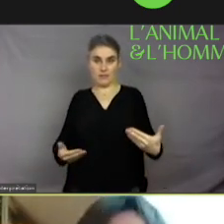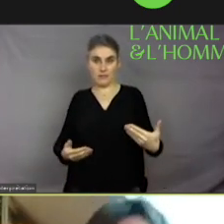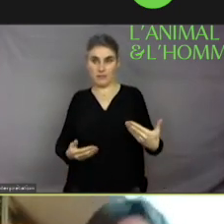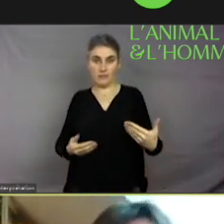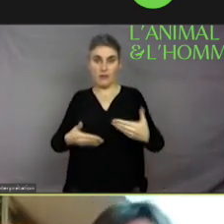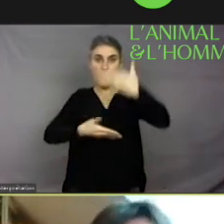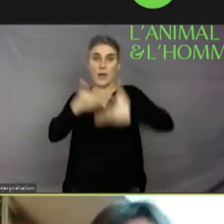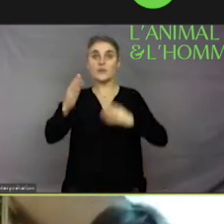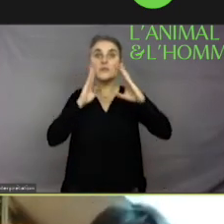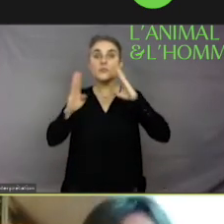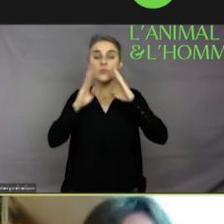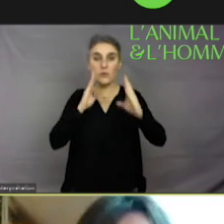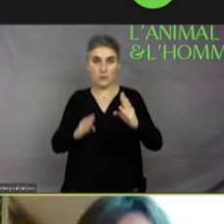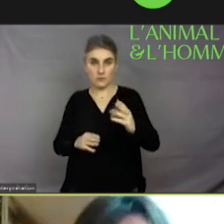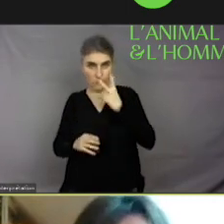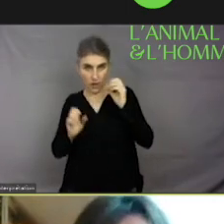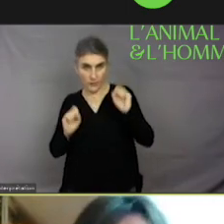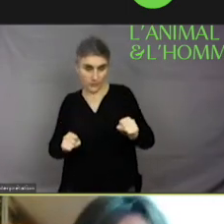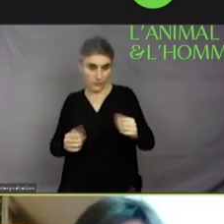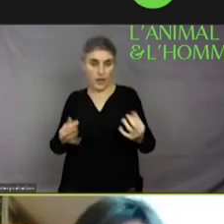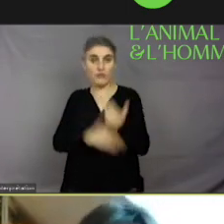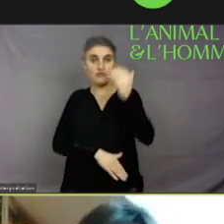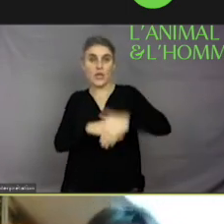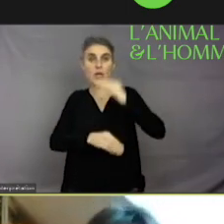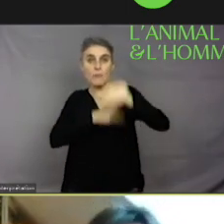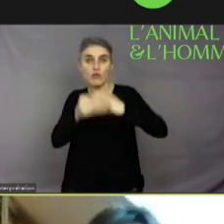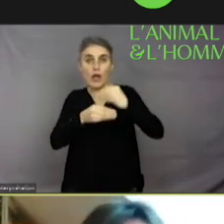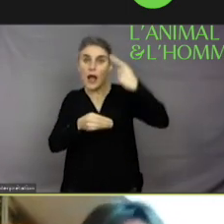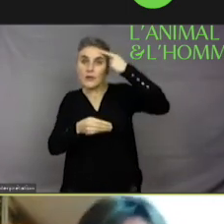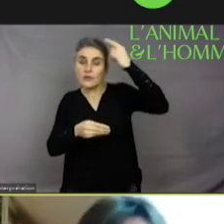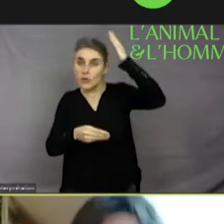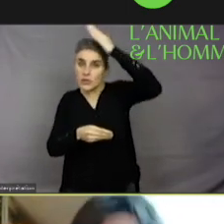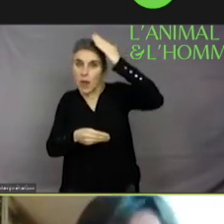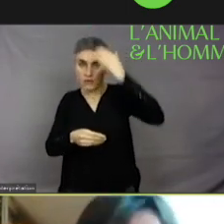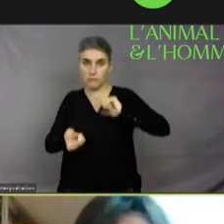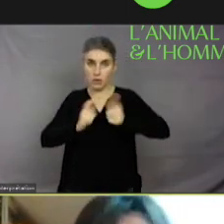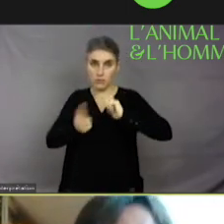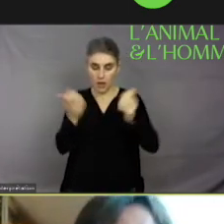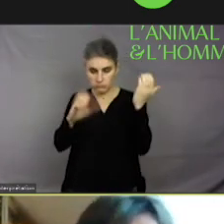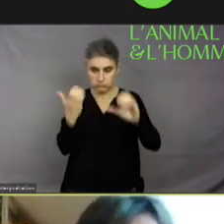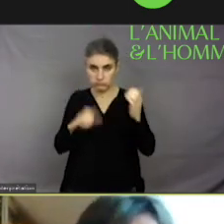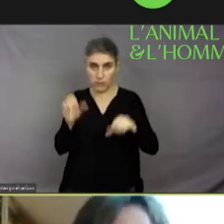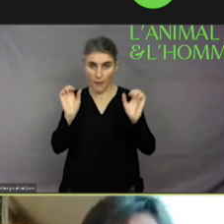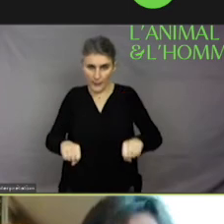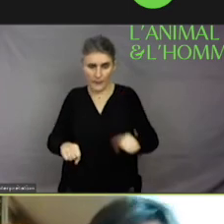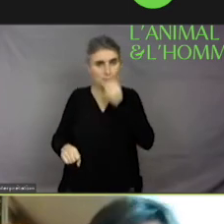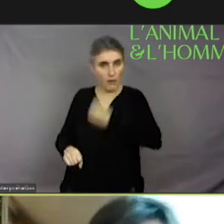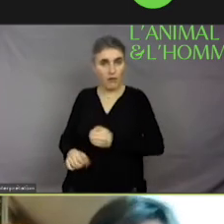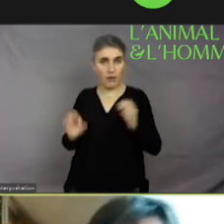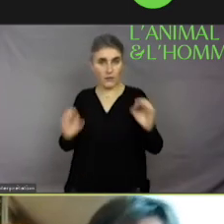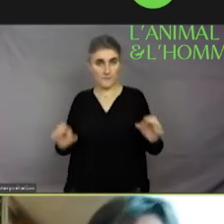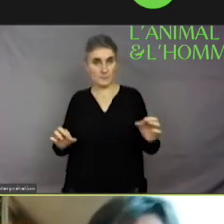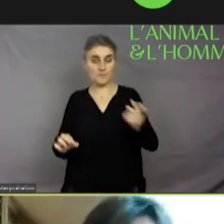la page Facebook, on parle de la journée mondiale des intelligences animales et tout le monde est en interaction. modère, on explique et notre